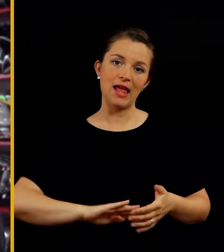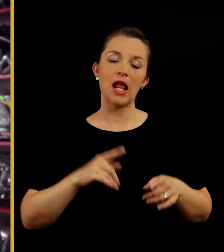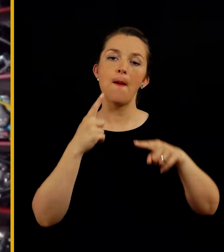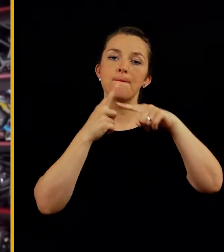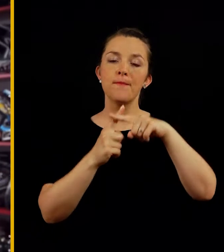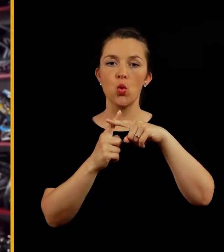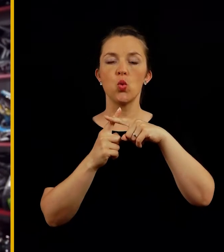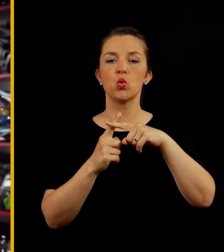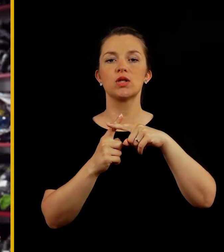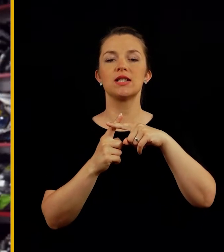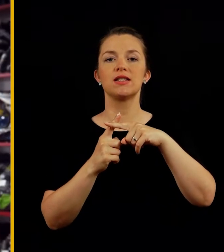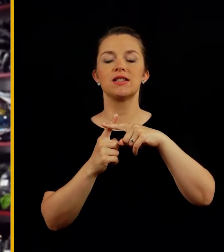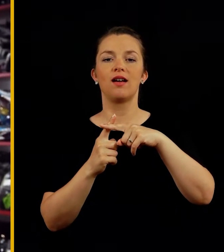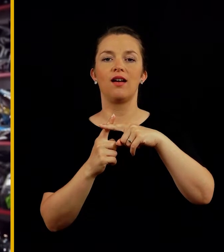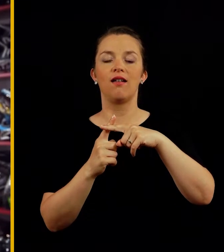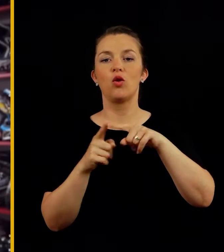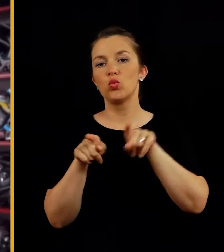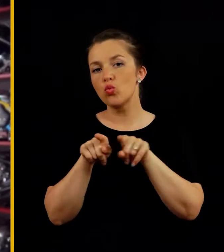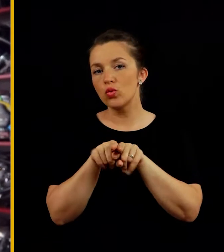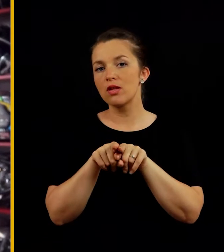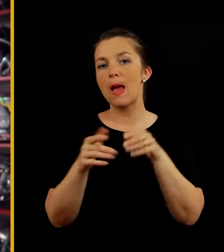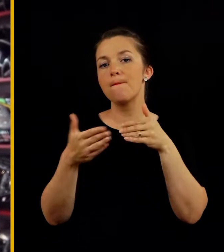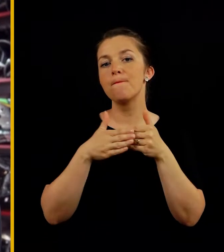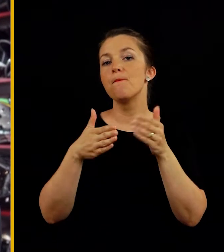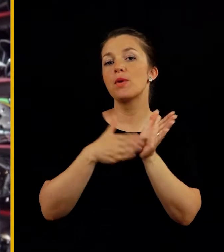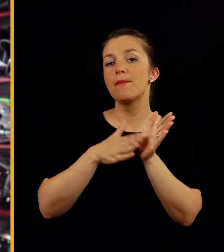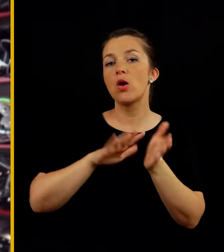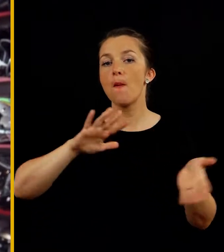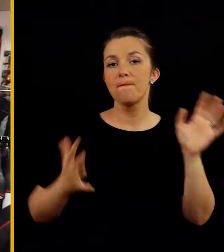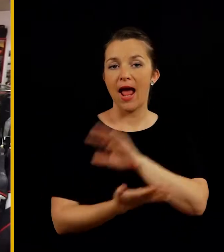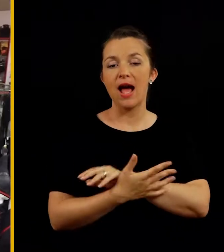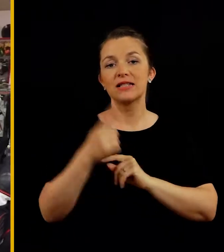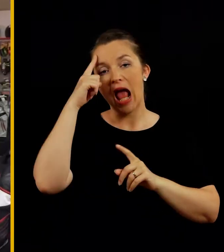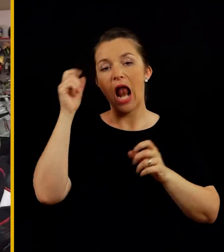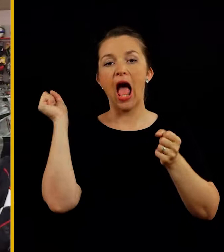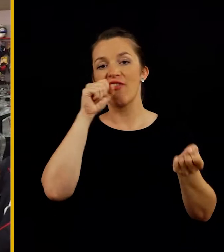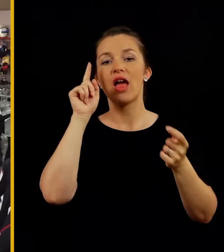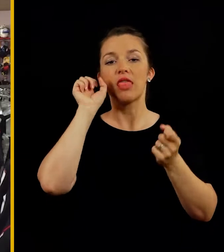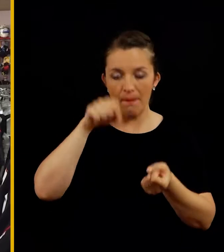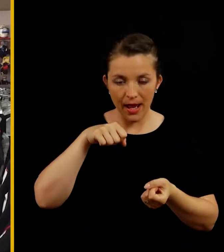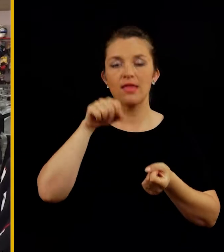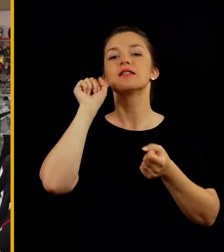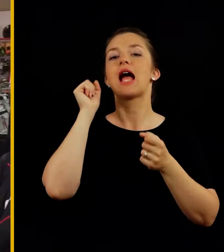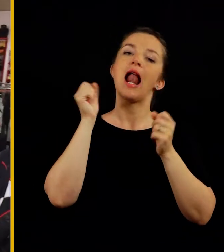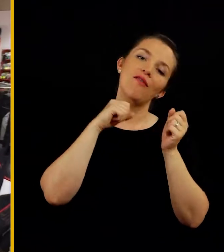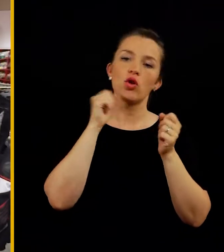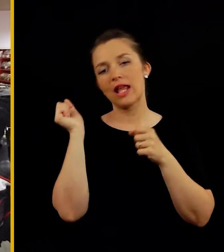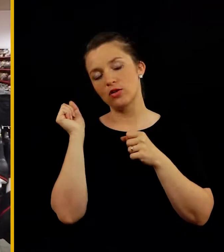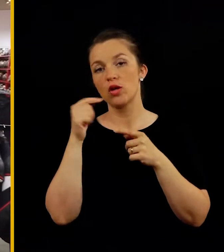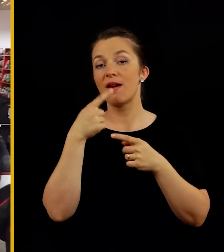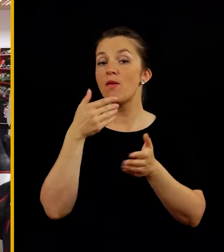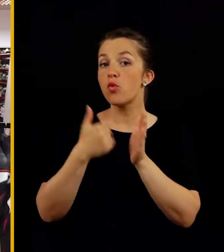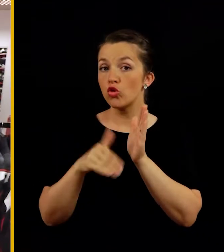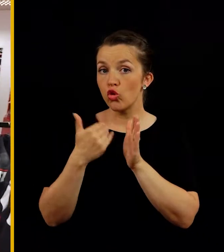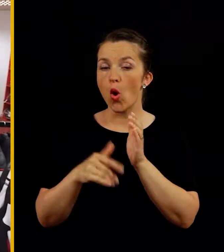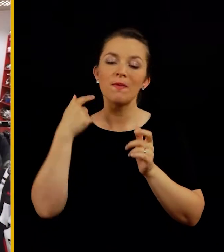hrtnega dela in pa nase zadnje, kjer je primeru padca, gibanja glave naprej, nazaj in levo,